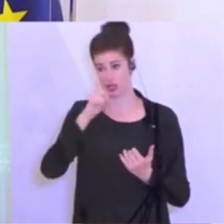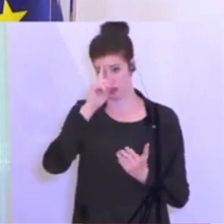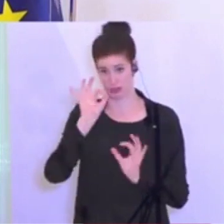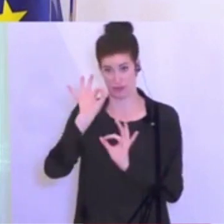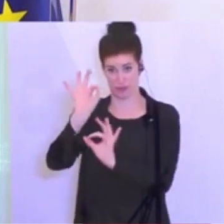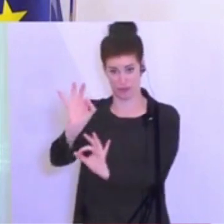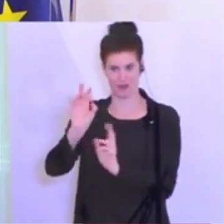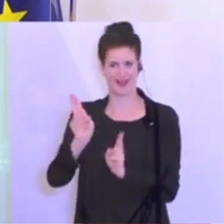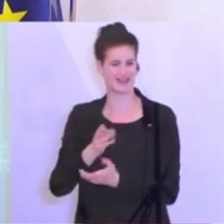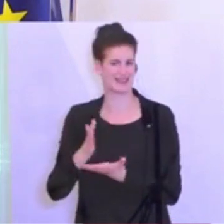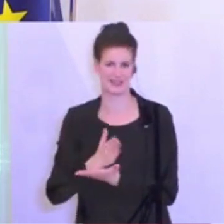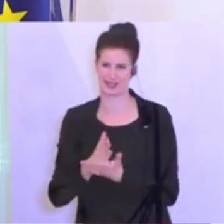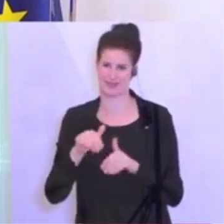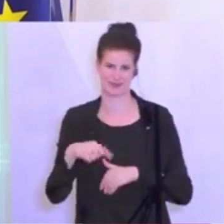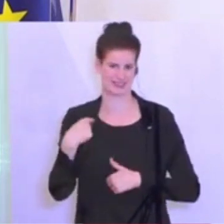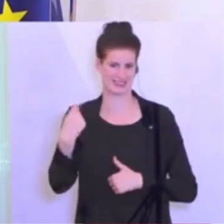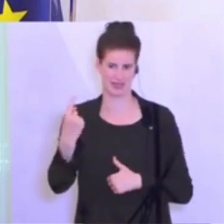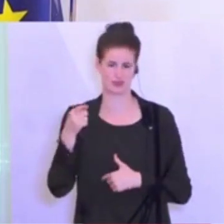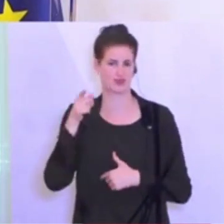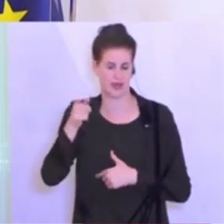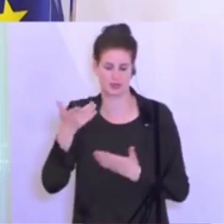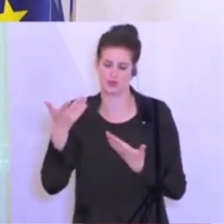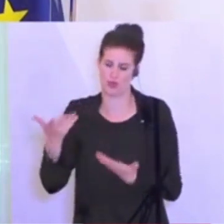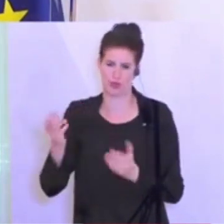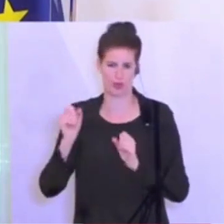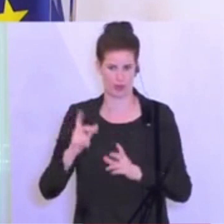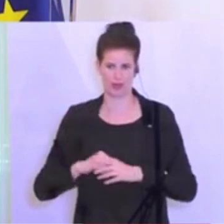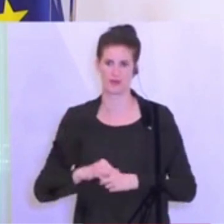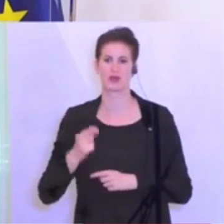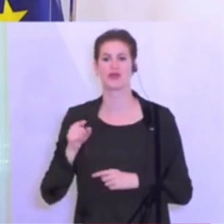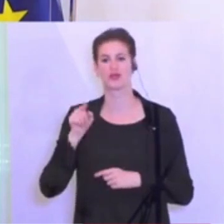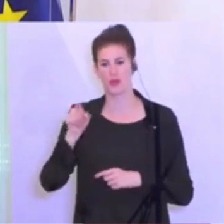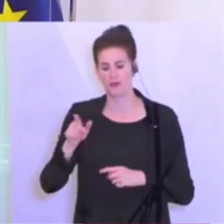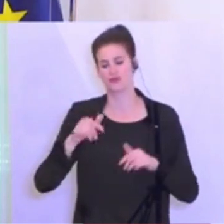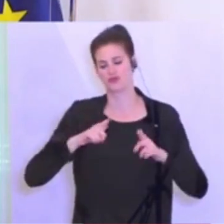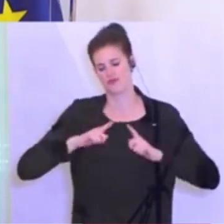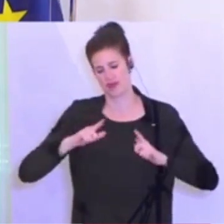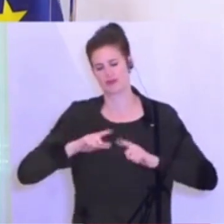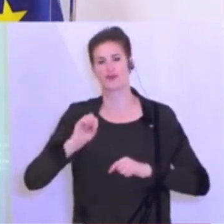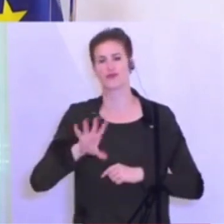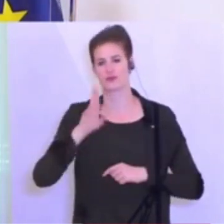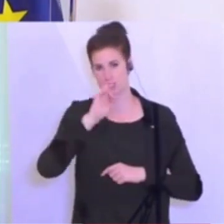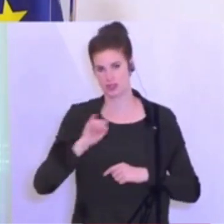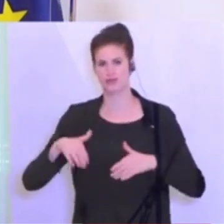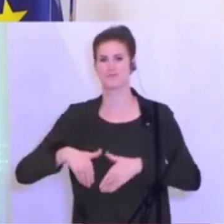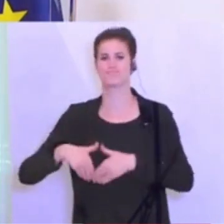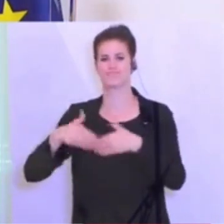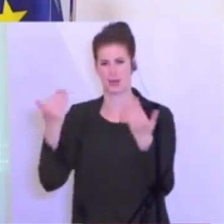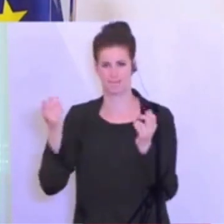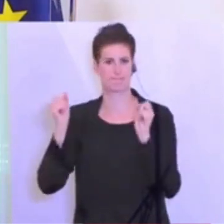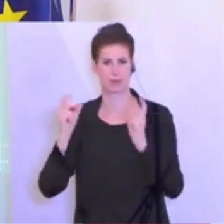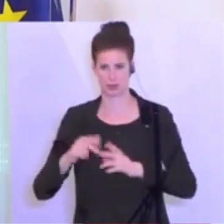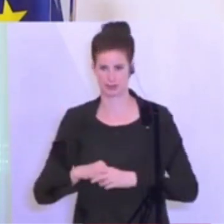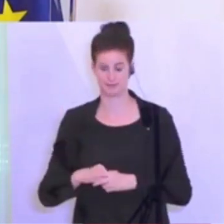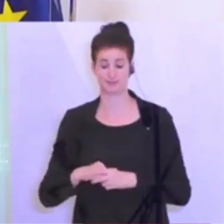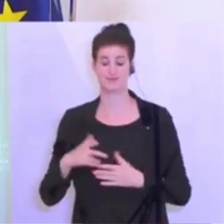nicht entscheiden. Und da gilt eben, was gilt nämlich, dass es die vollständige Öffnung erst mit 15. Juni geben wird. Bis dahin